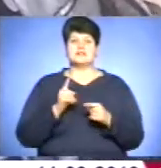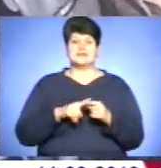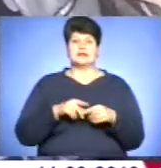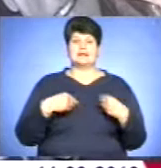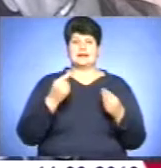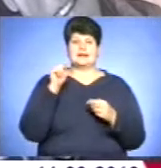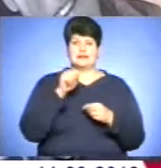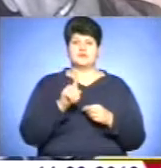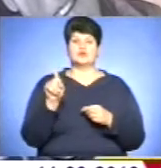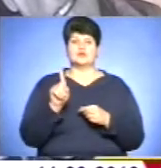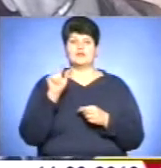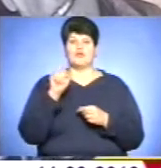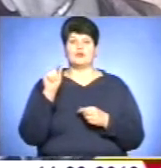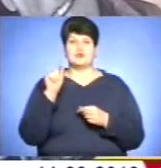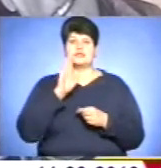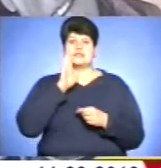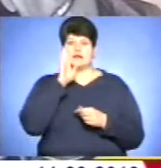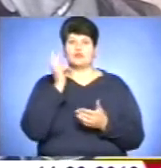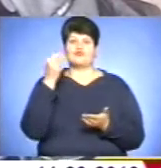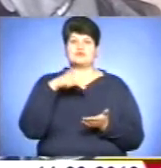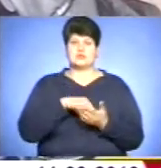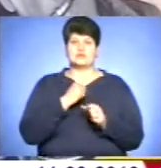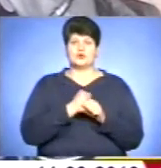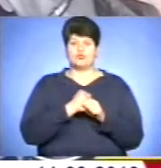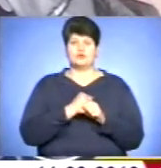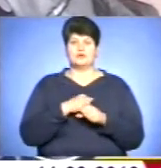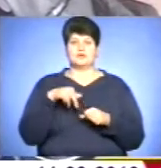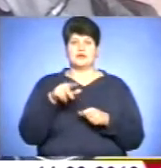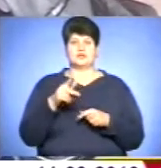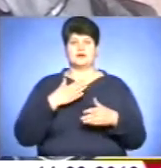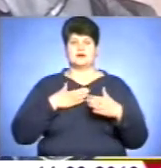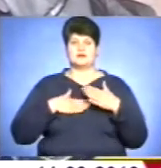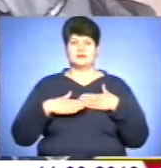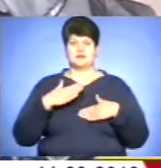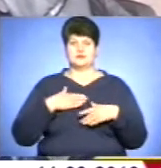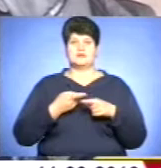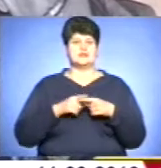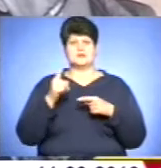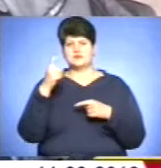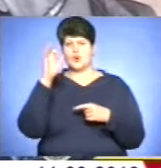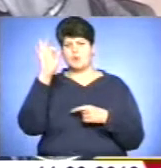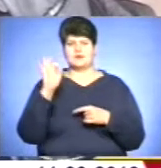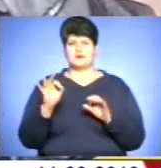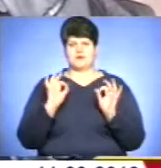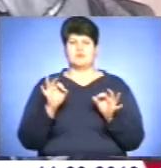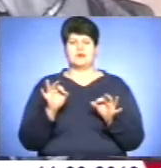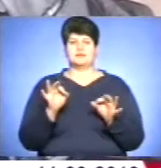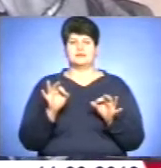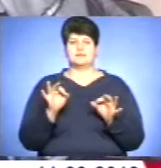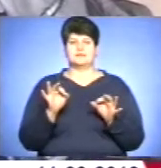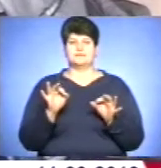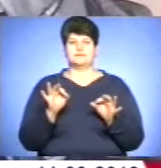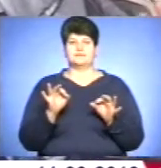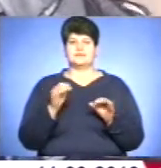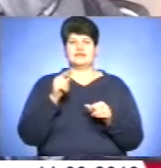коли ти в понеділок зранку встаєш на роботу, ти з задоволенням на неї йдеш. Це 100% правда. Тому що ти